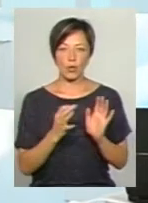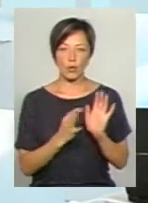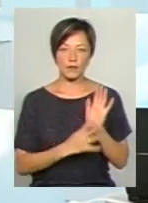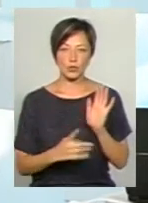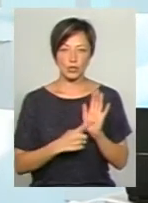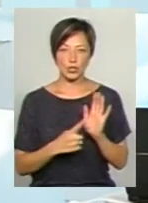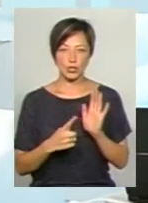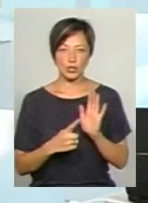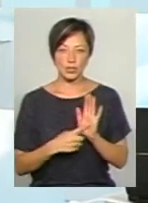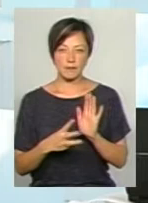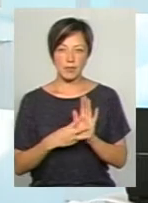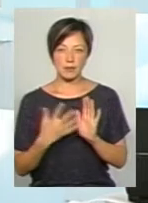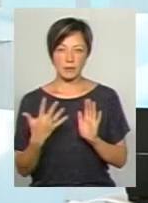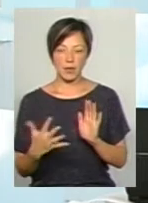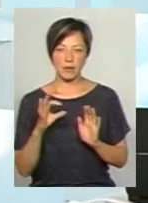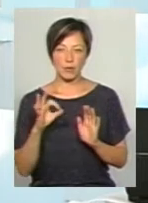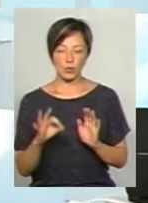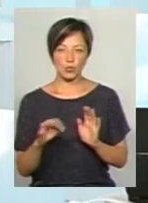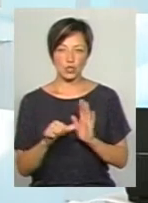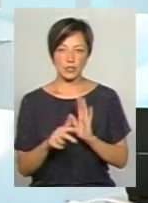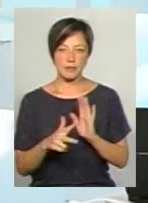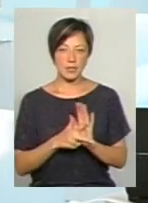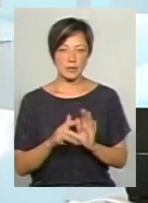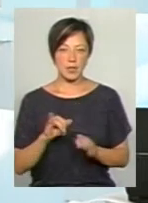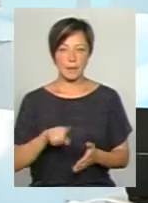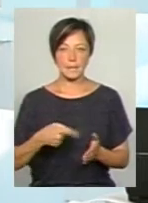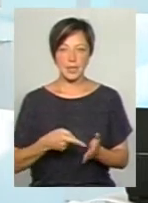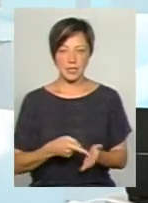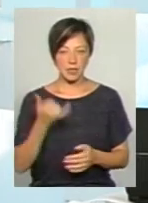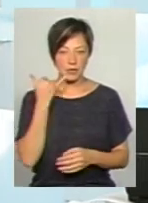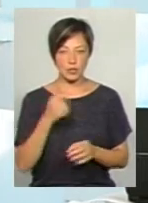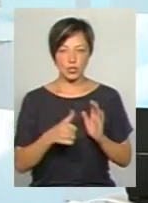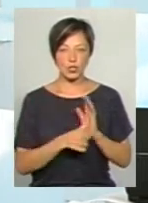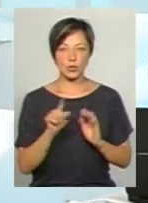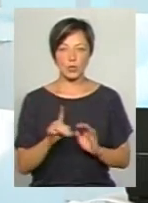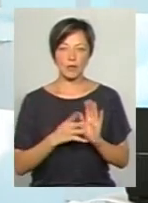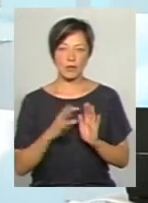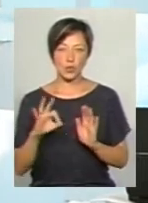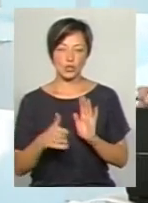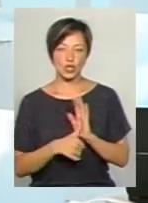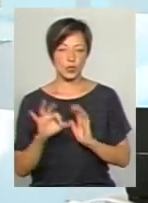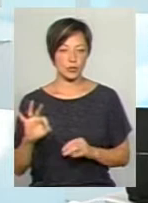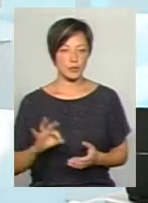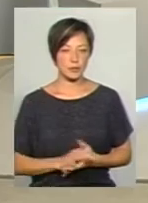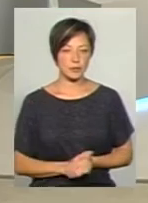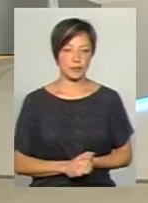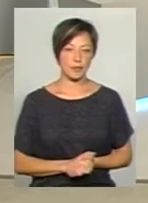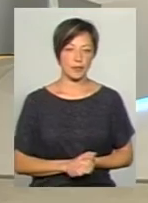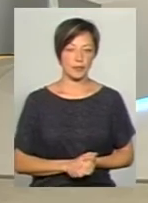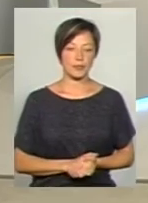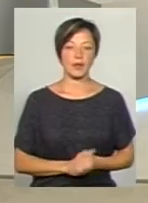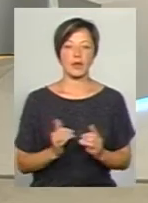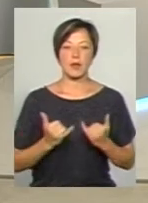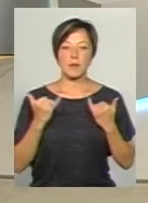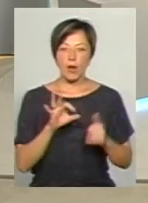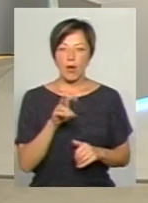-688-5068 і городська лінія 619-060. Отож, пане